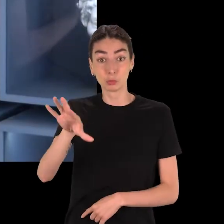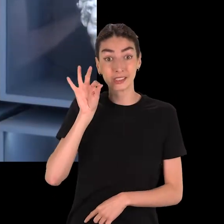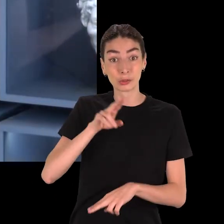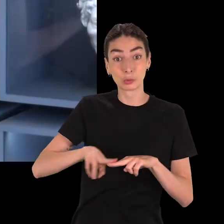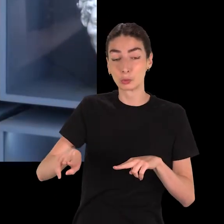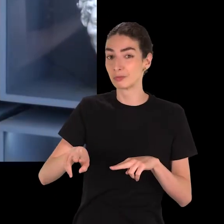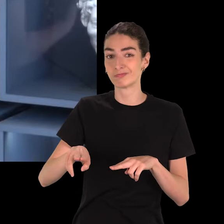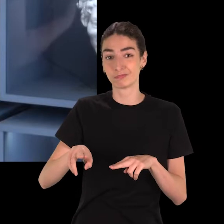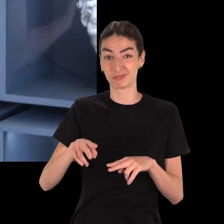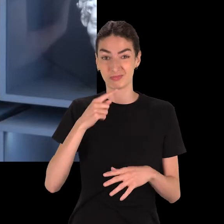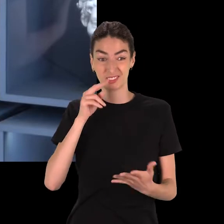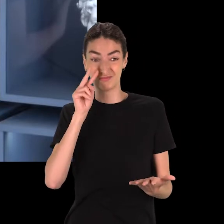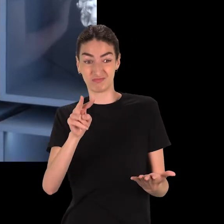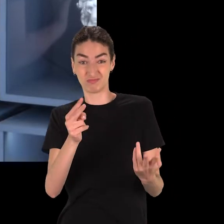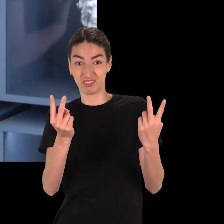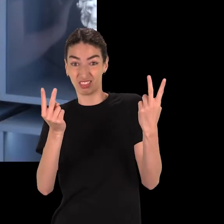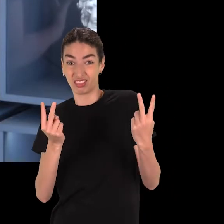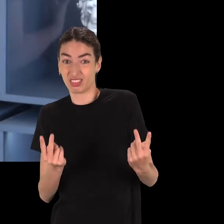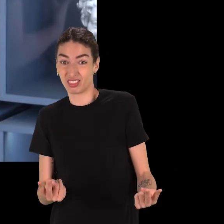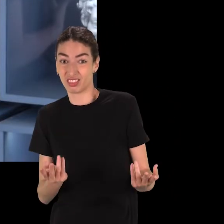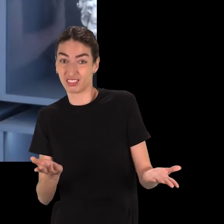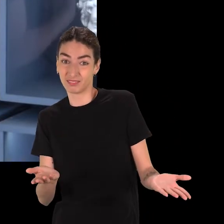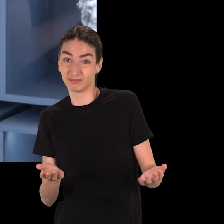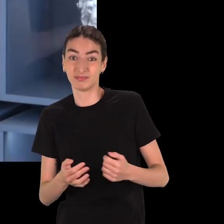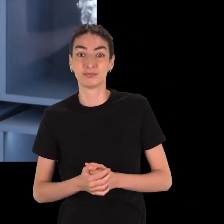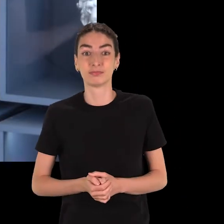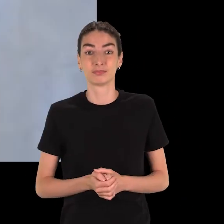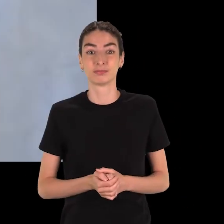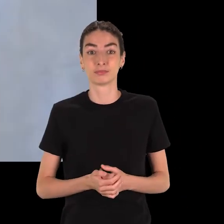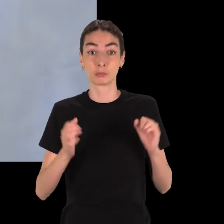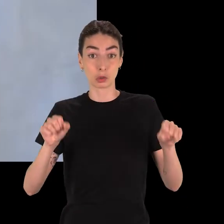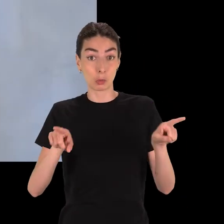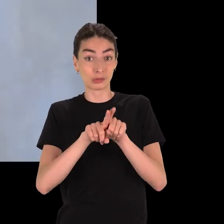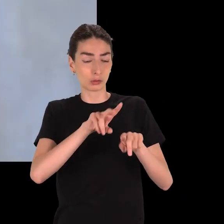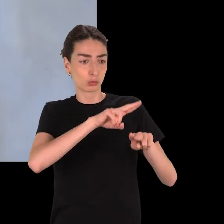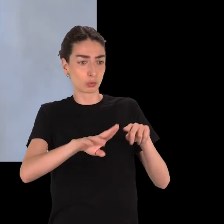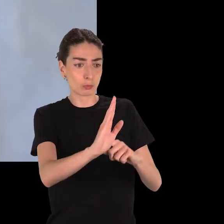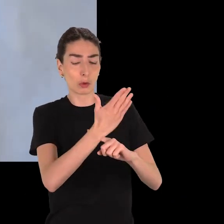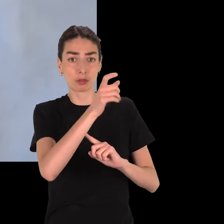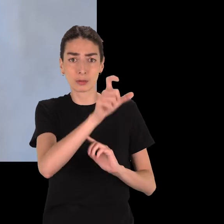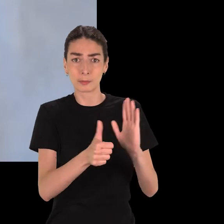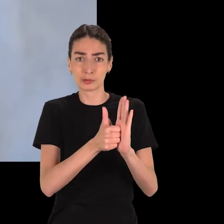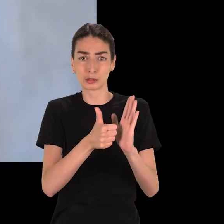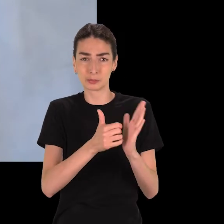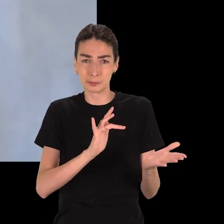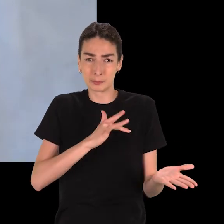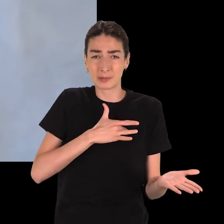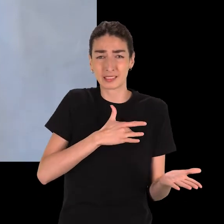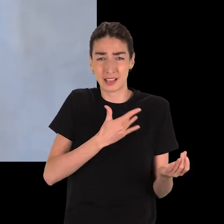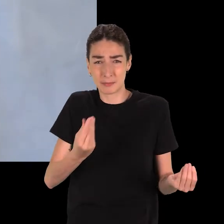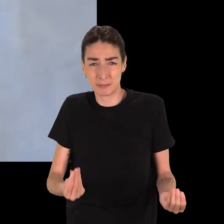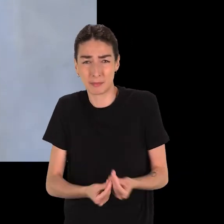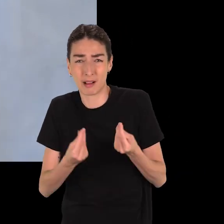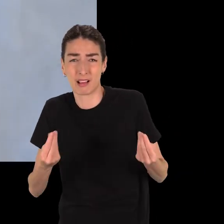choisi de se dévêtir. Il s'agit donc d'une nudité perçue comme dégradante. La nudité peut aussi permettre de révéler tout le